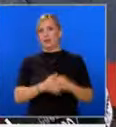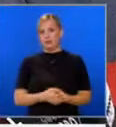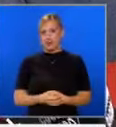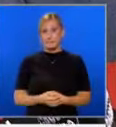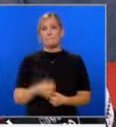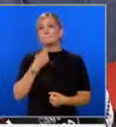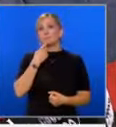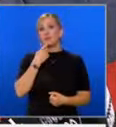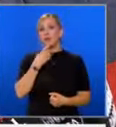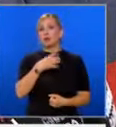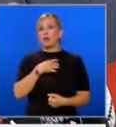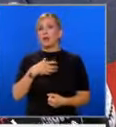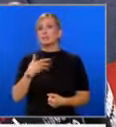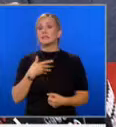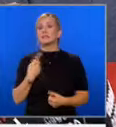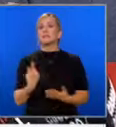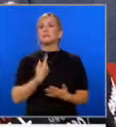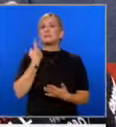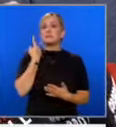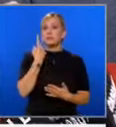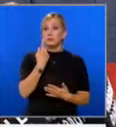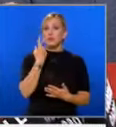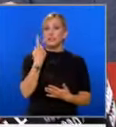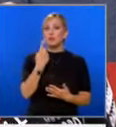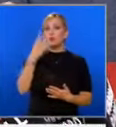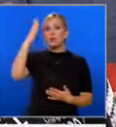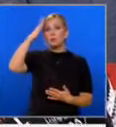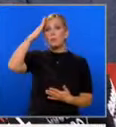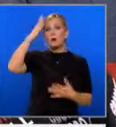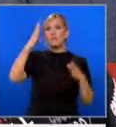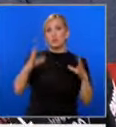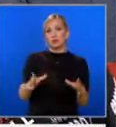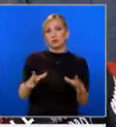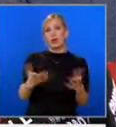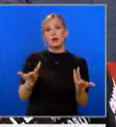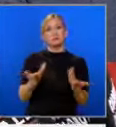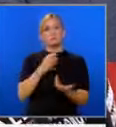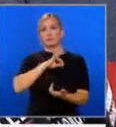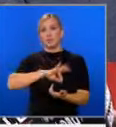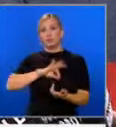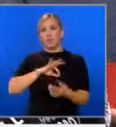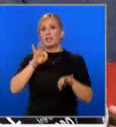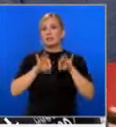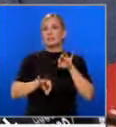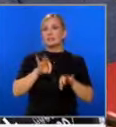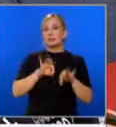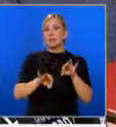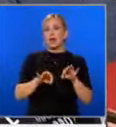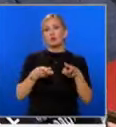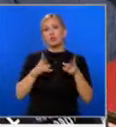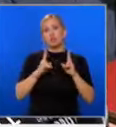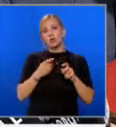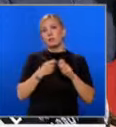защото ГЕРБ иска да има самостоятелно правителство. Само, че резултатите от изворите, ако го позволят,